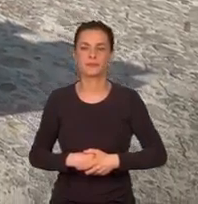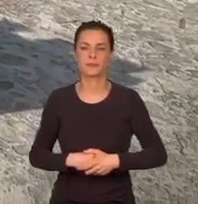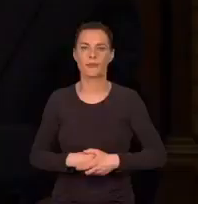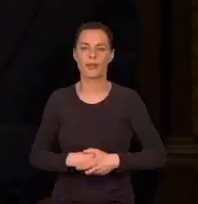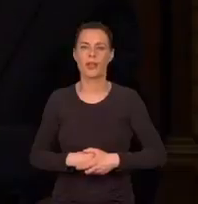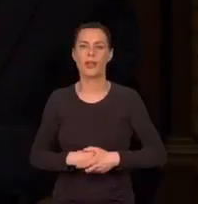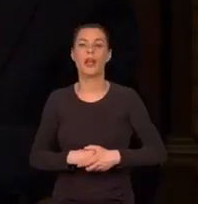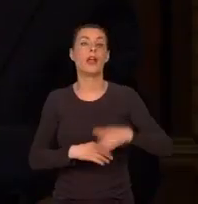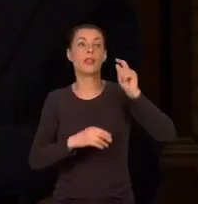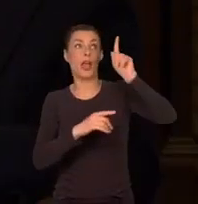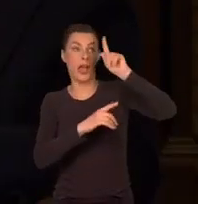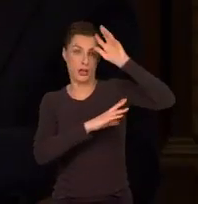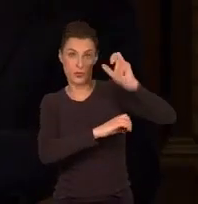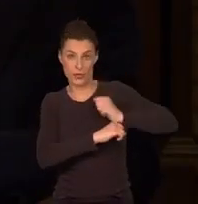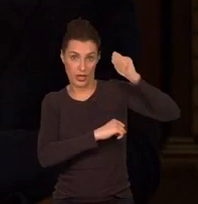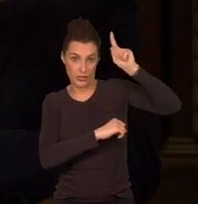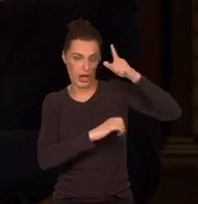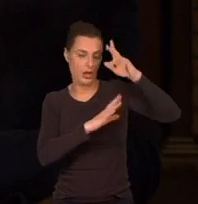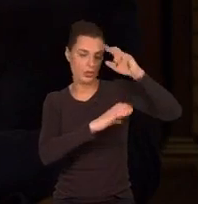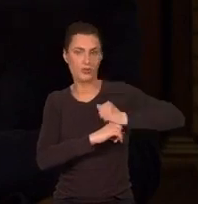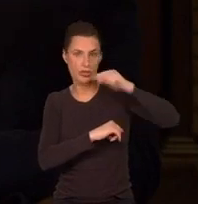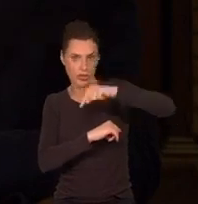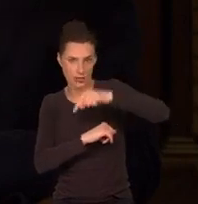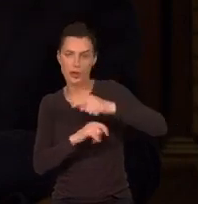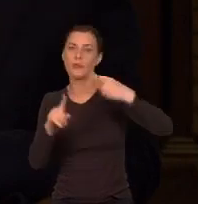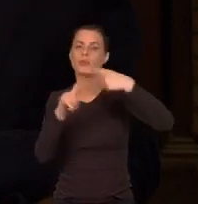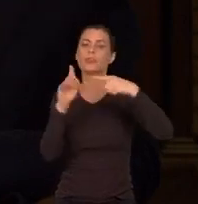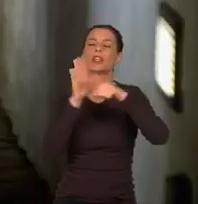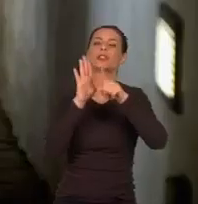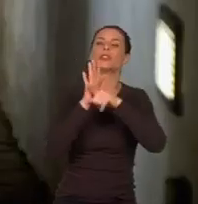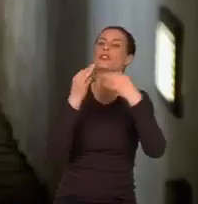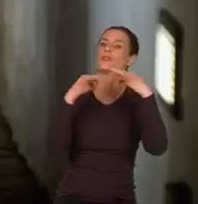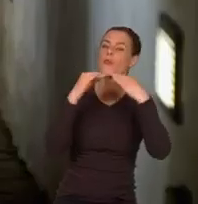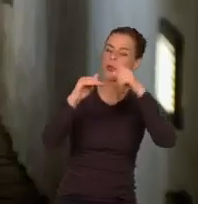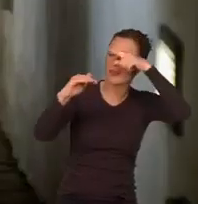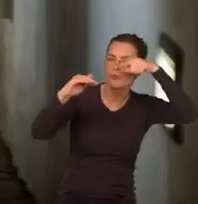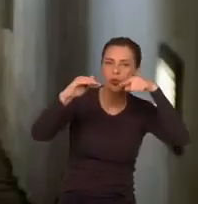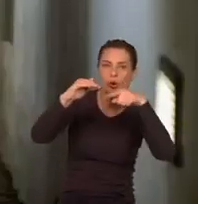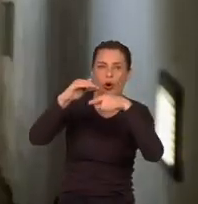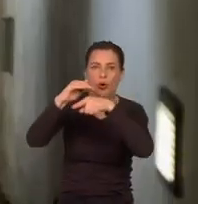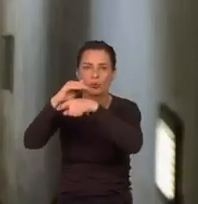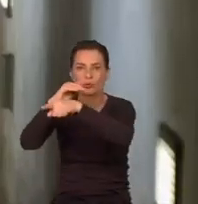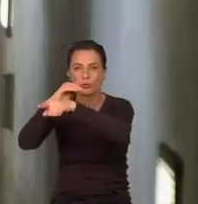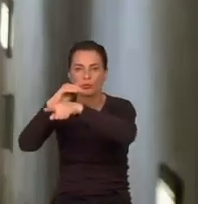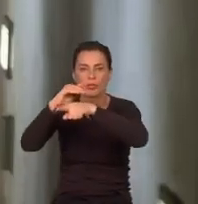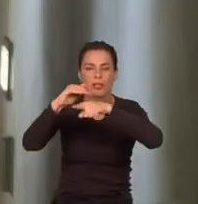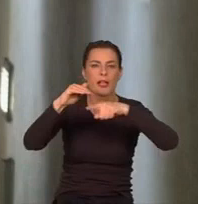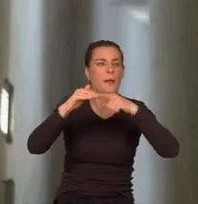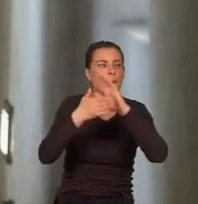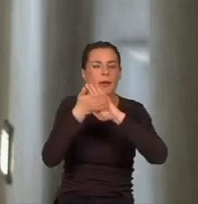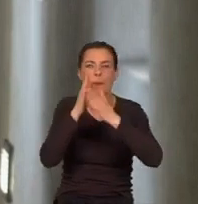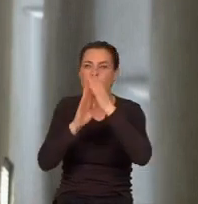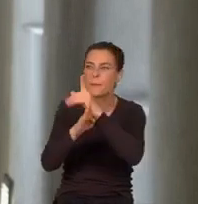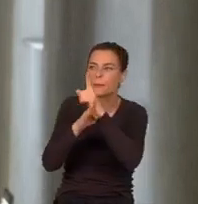Żołnierze na górze, żołnierze na dole, a także ci, którzy mogli przechodzić swobodnie i niepostrzeżenie niższym, krytym